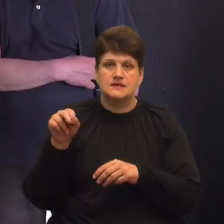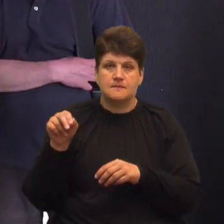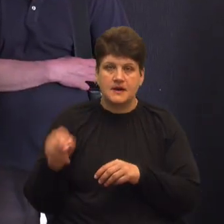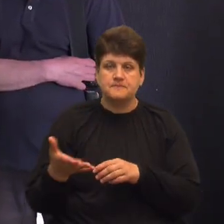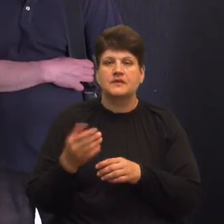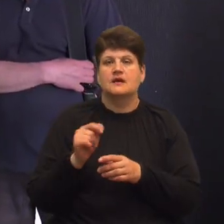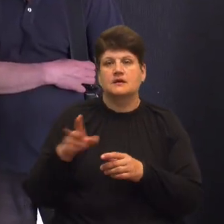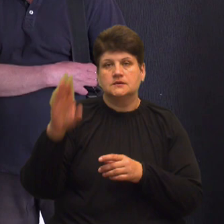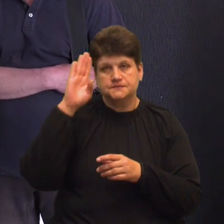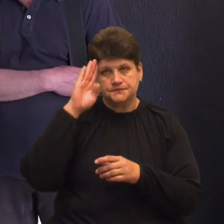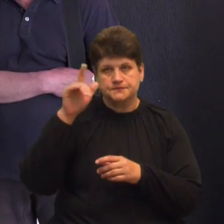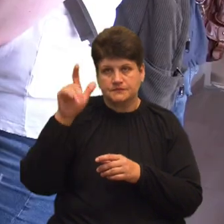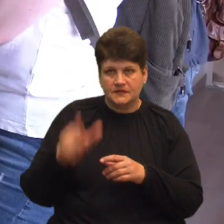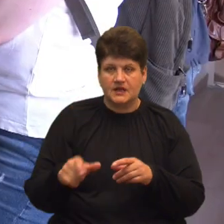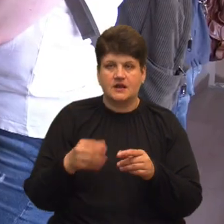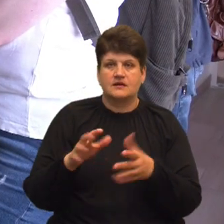Автомобіль для військових